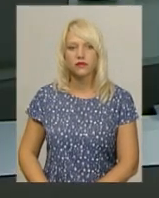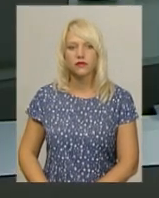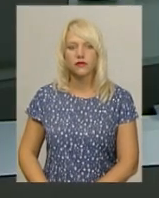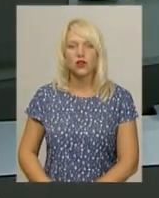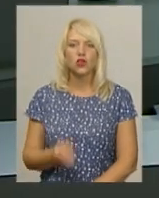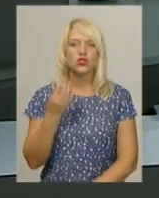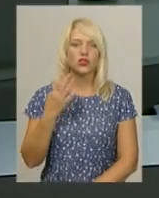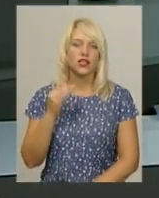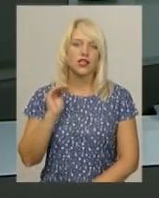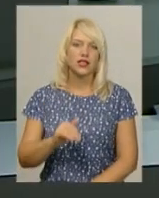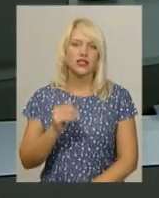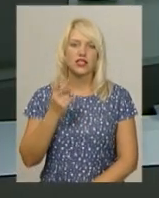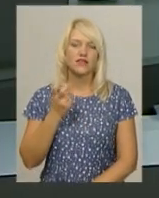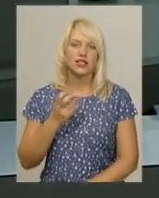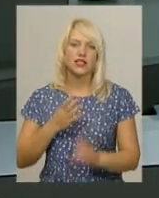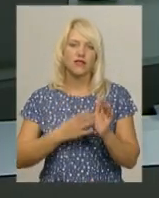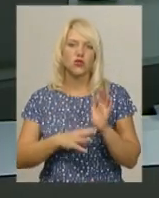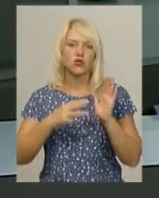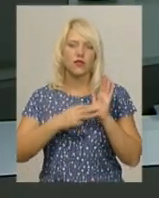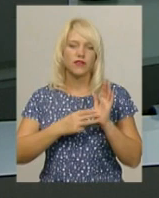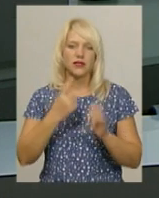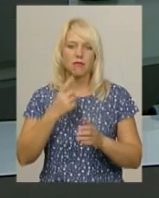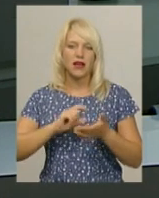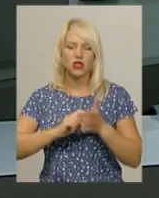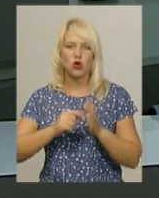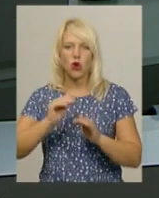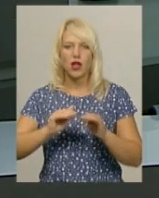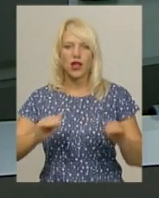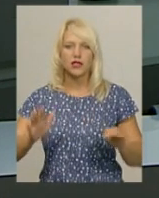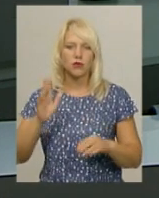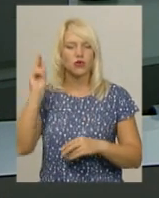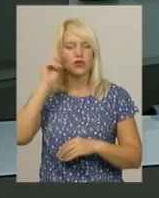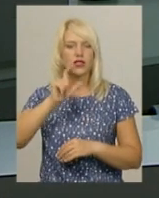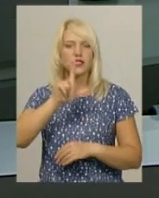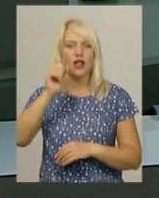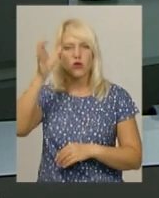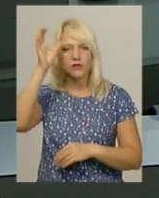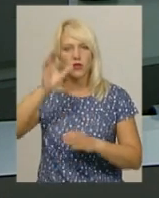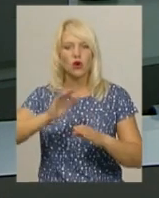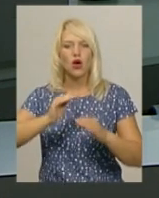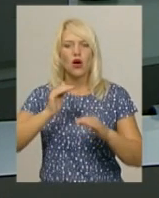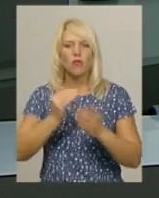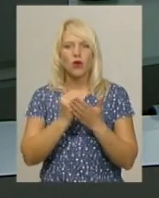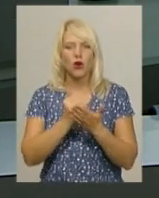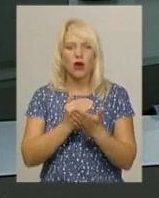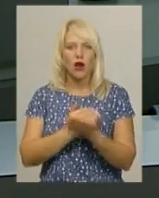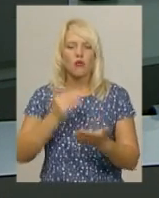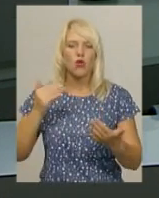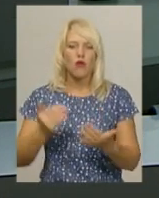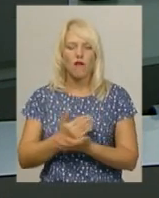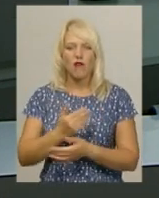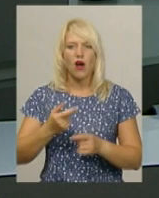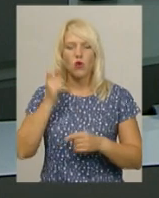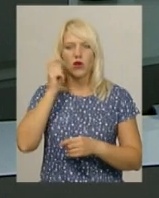14 тисяч 298 першокласників вчитимуться за освітньою програмою «Нова українська школа» на Хмельниччині.